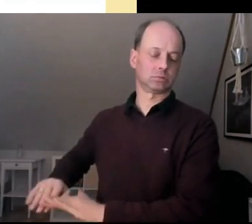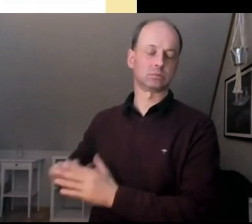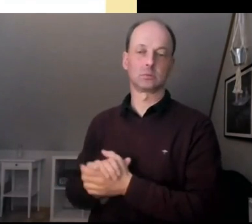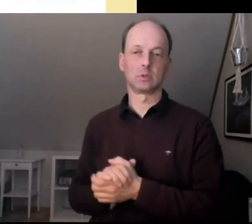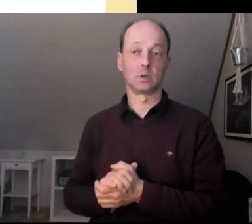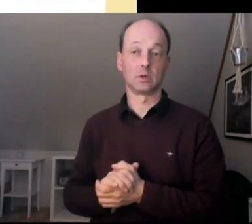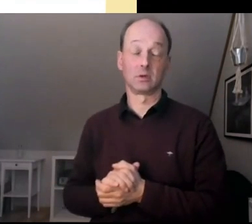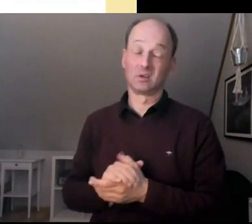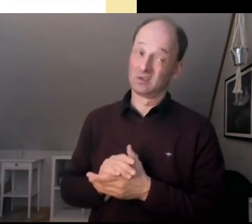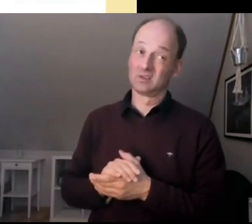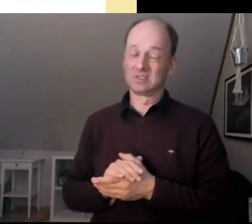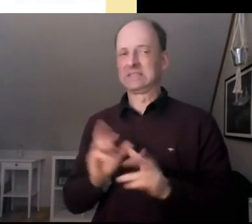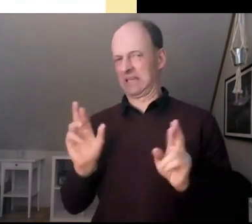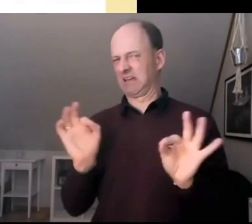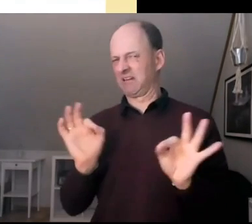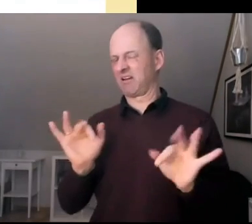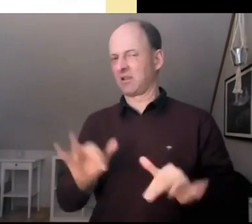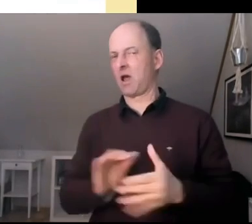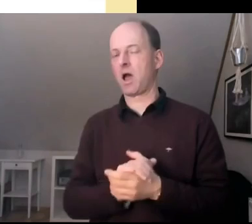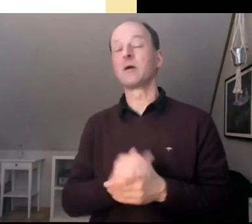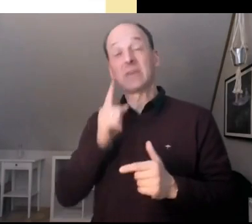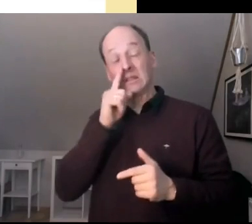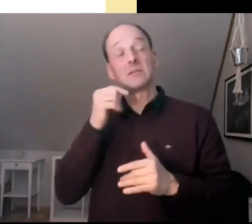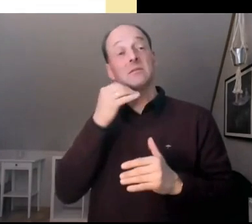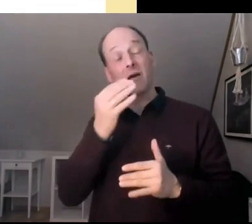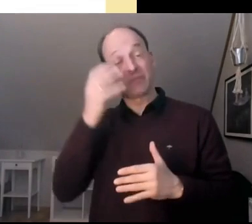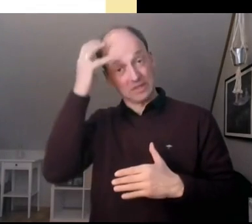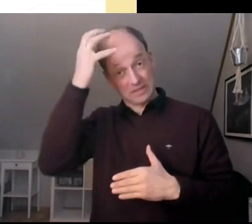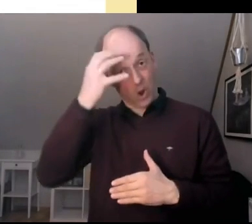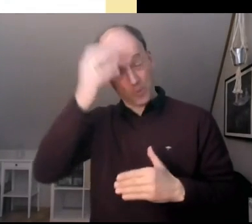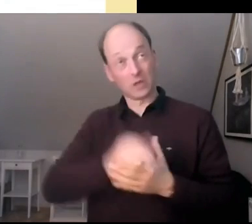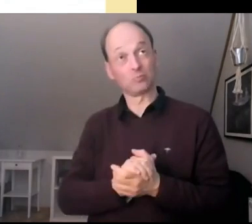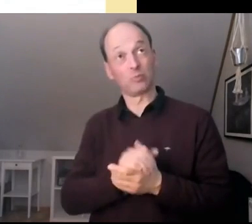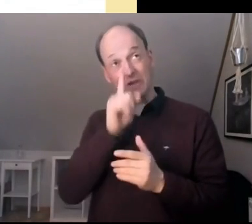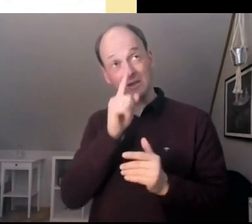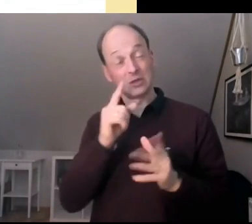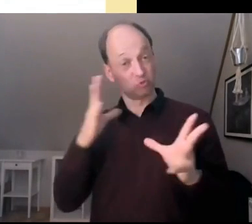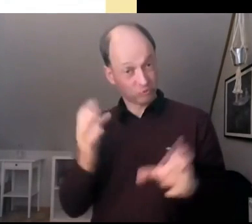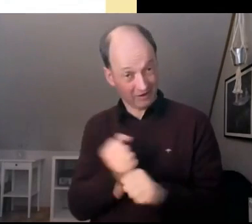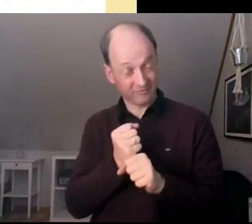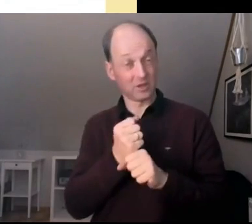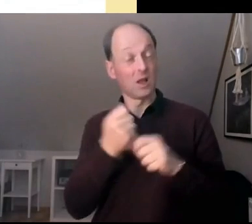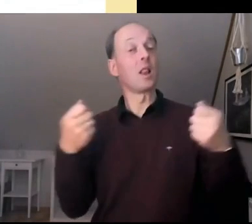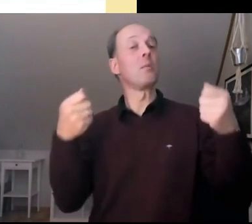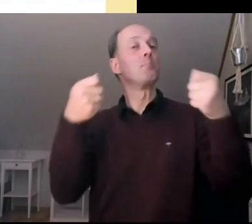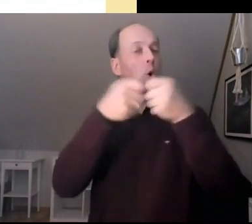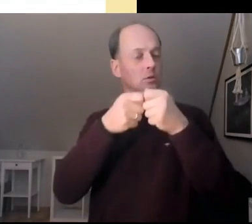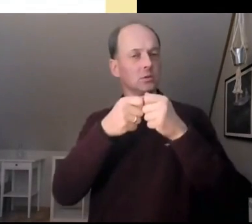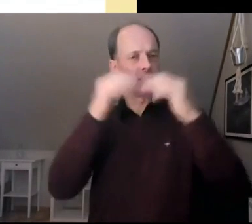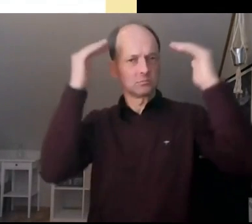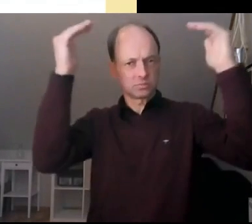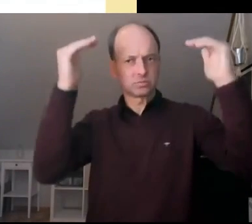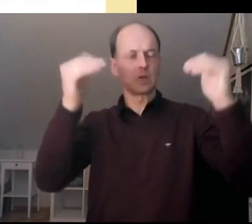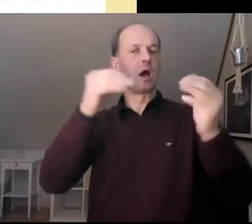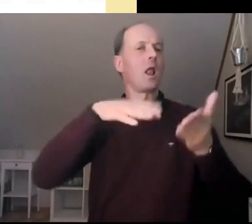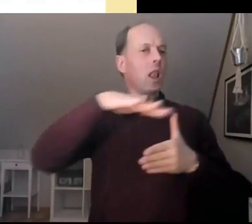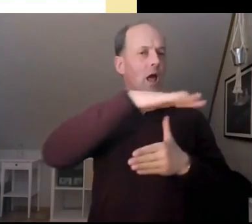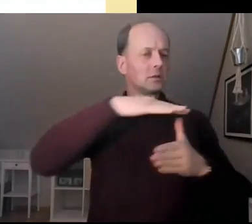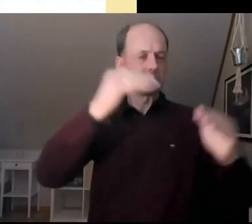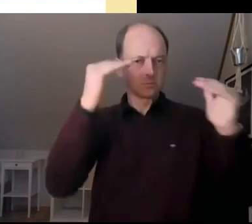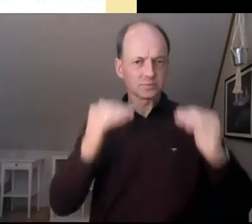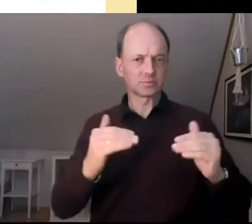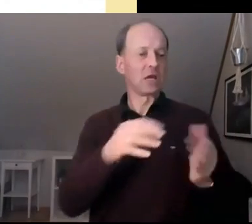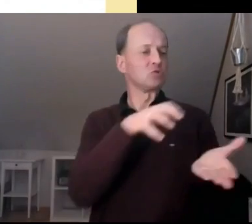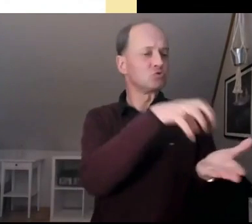BürgerInnenräte und Beteiligungsverfahren auf Bundesebene, auf Landesebene in Städten einzuführen und es